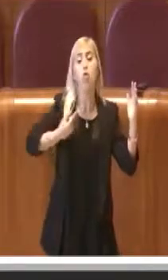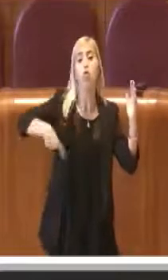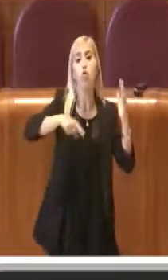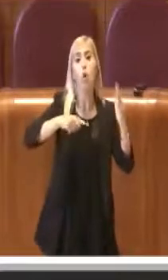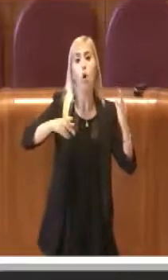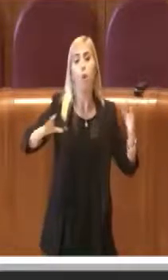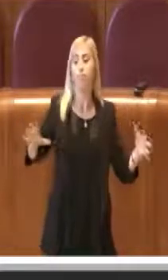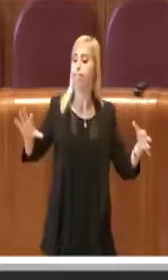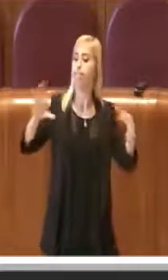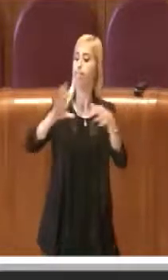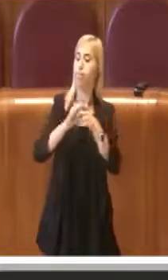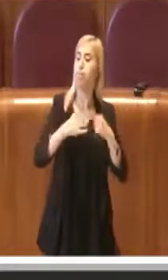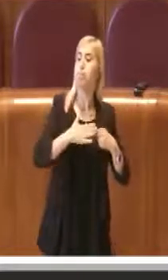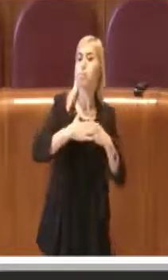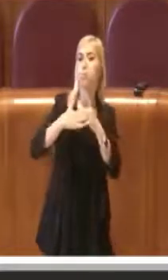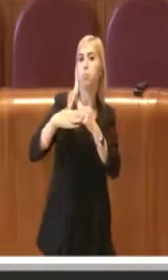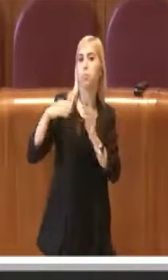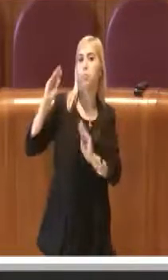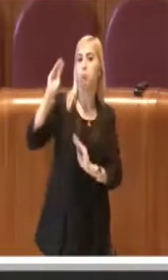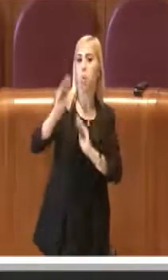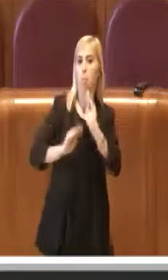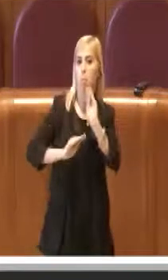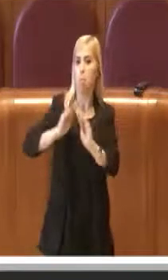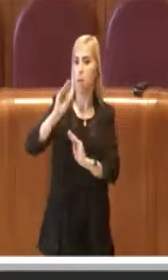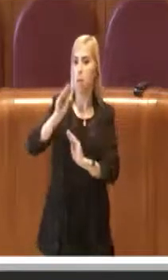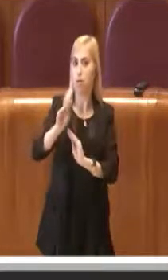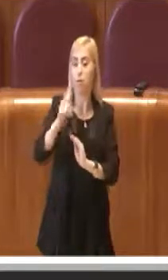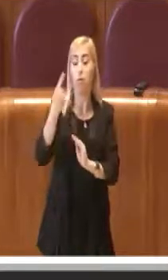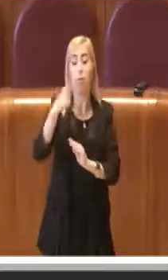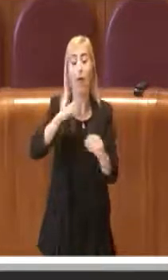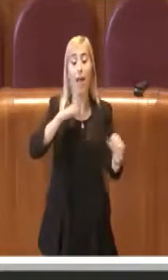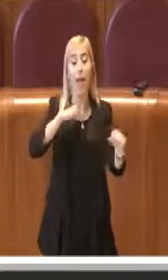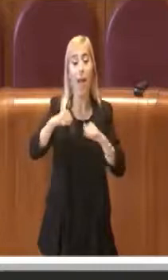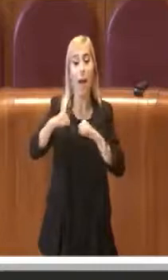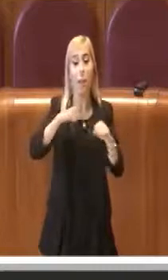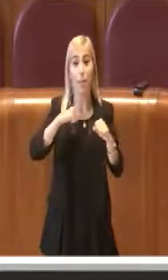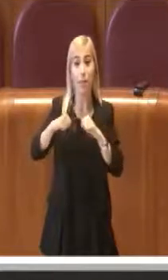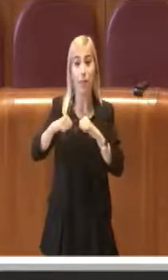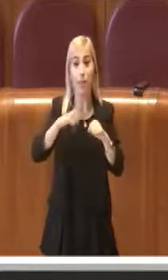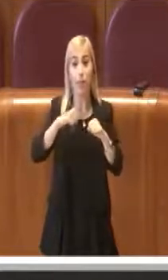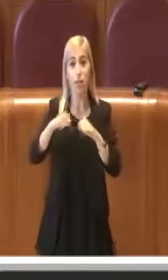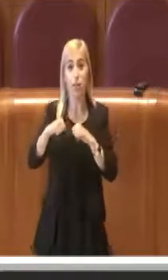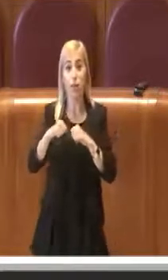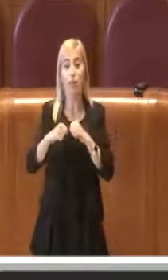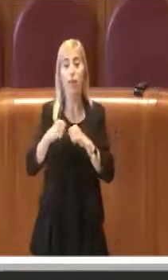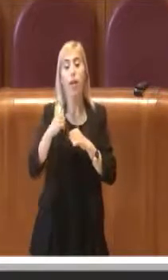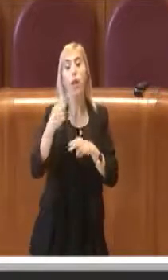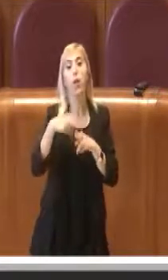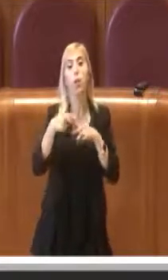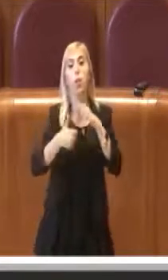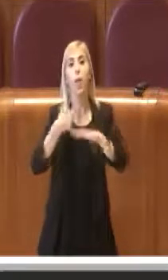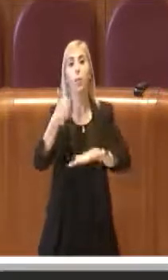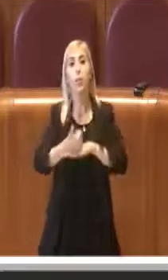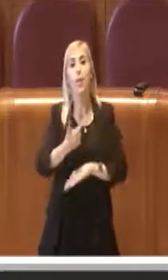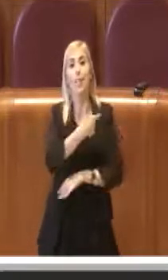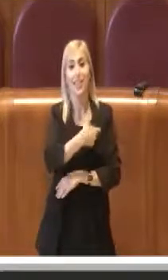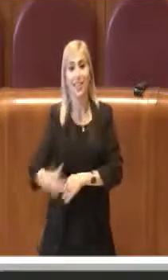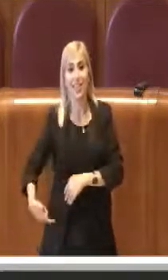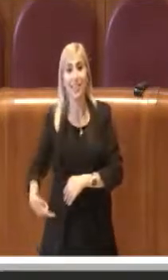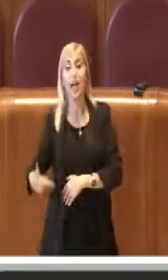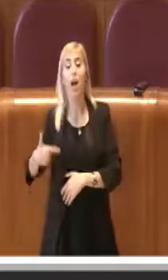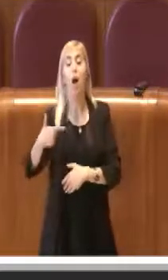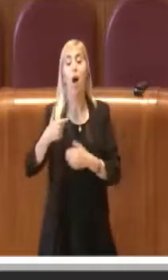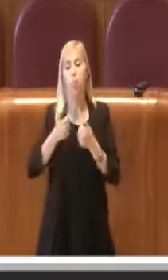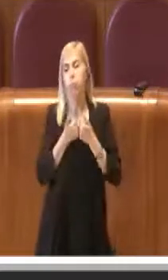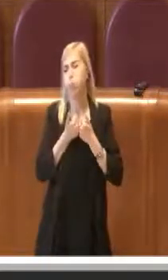richiesta e tra l'altro l'amministrazione capitolina, la sindaca più volte in